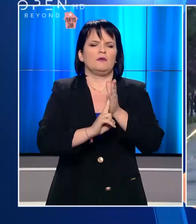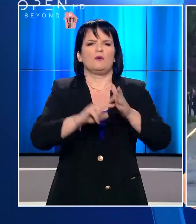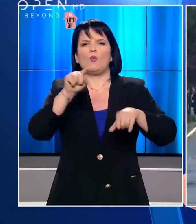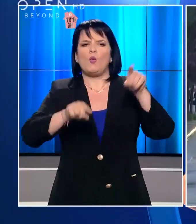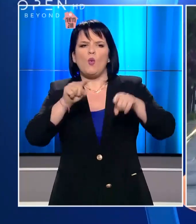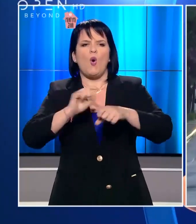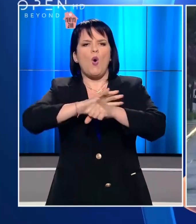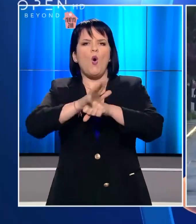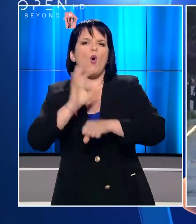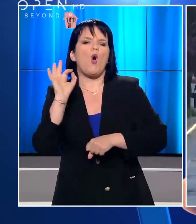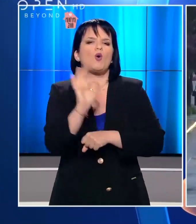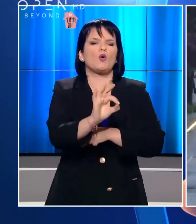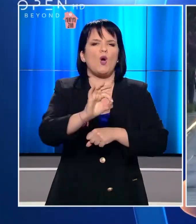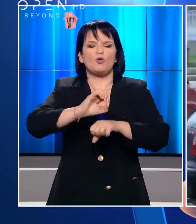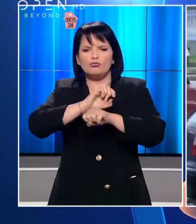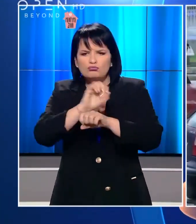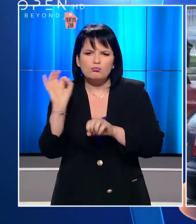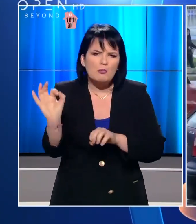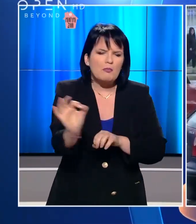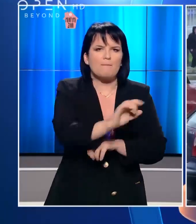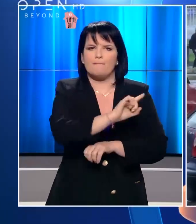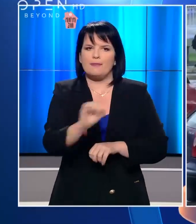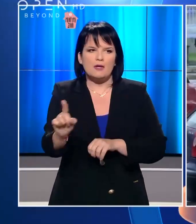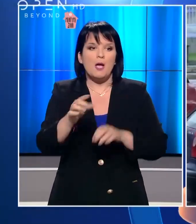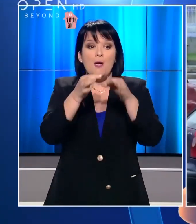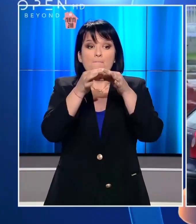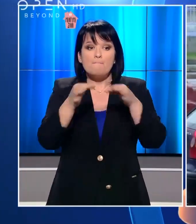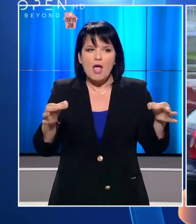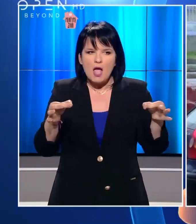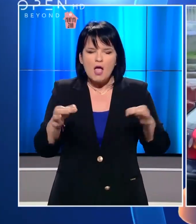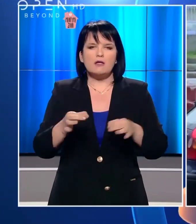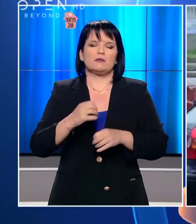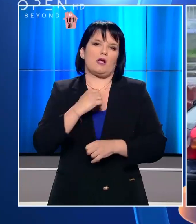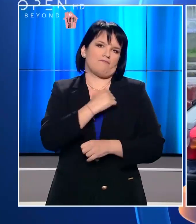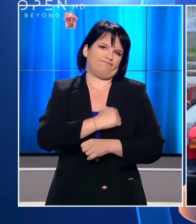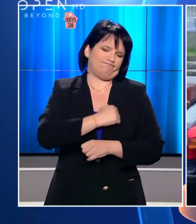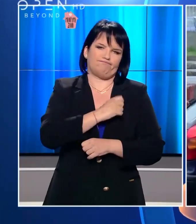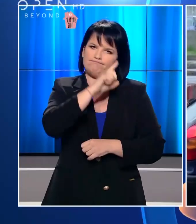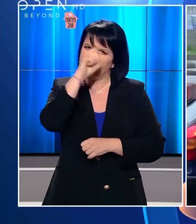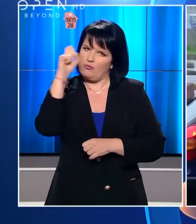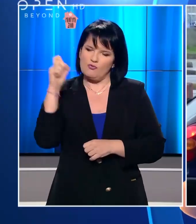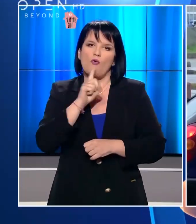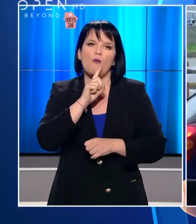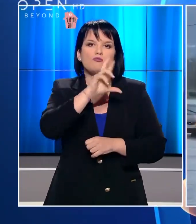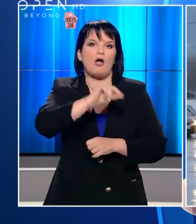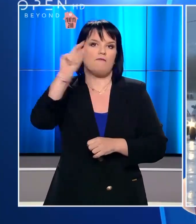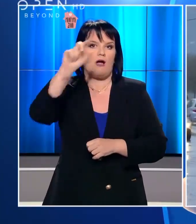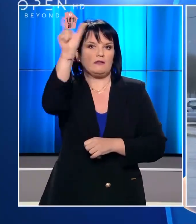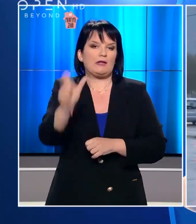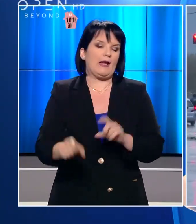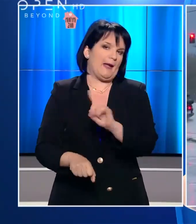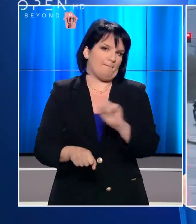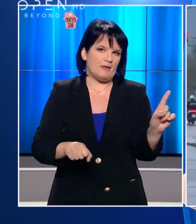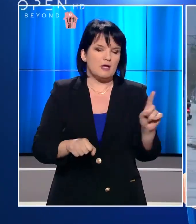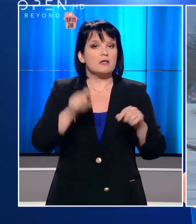διασποράς του κορονοϊού. Τα μέτρα κρύθηκαν αναγκαία για να μην ζήσουμε τραγικές στιγμές όπως η γειτονική Ιταλία. Από